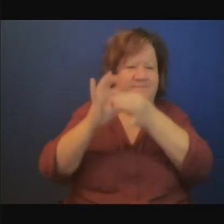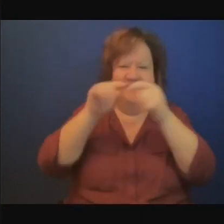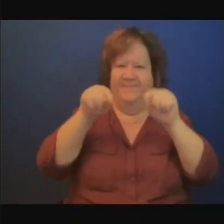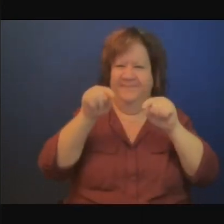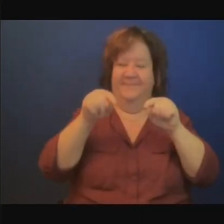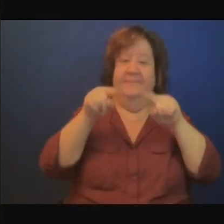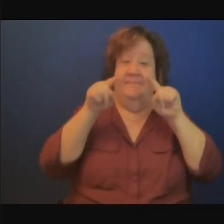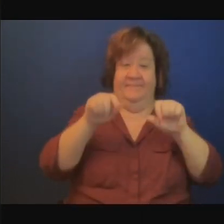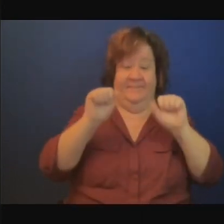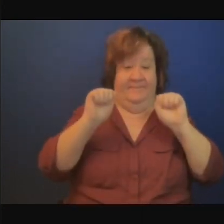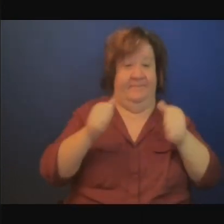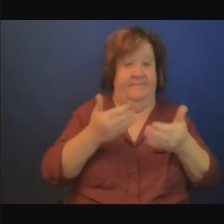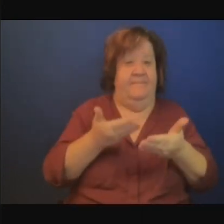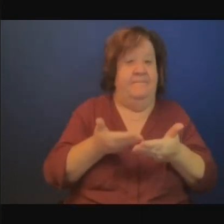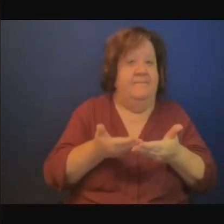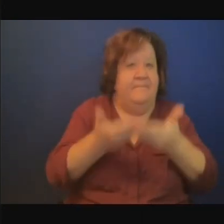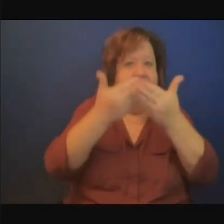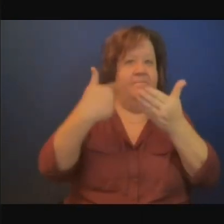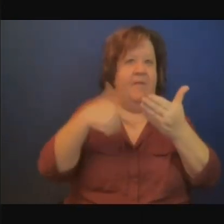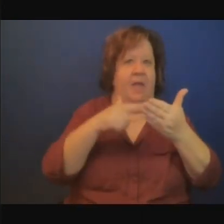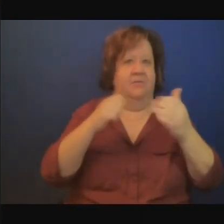Remarque de l'interprète.